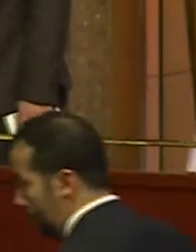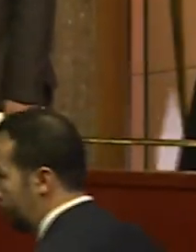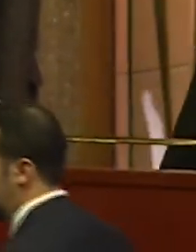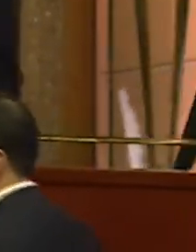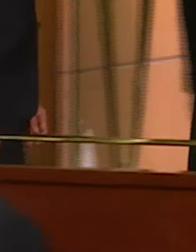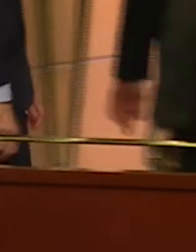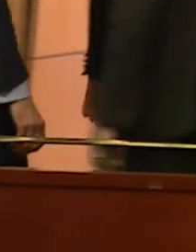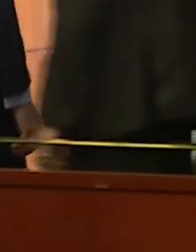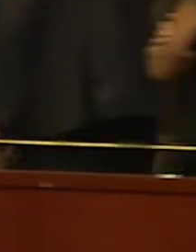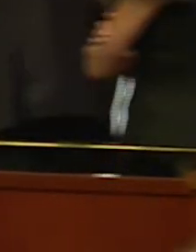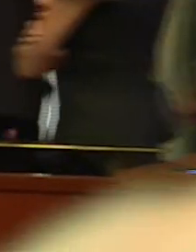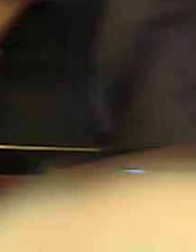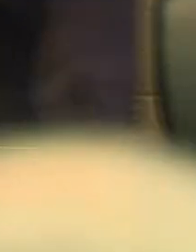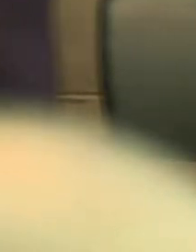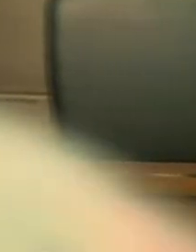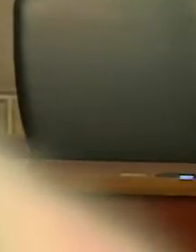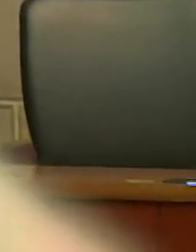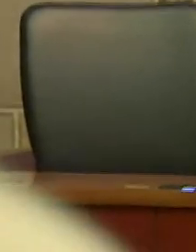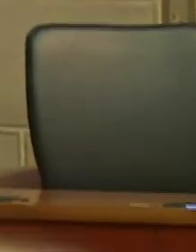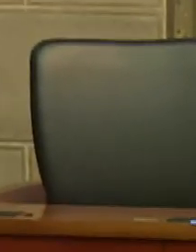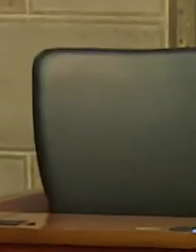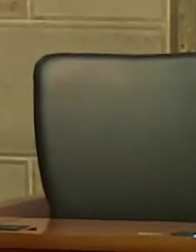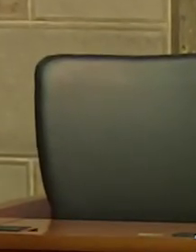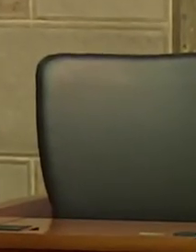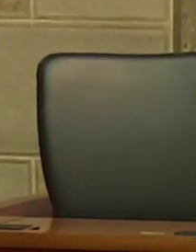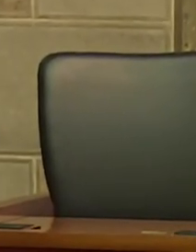Applaudissements Thank you.